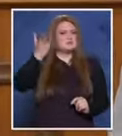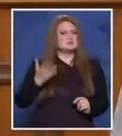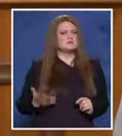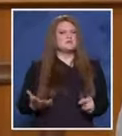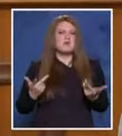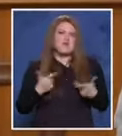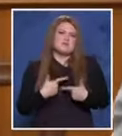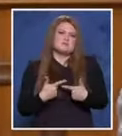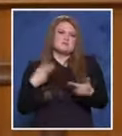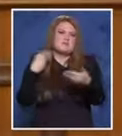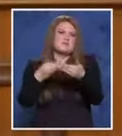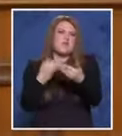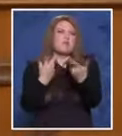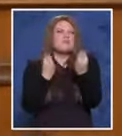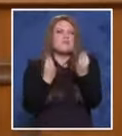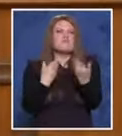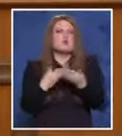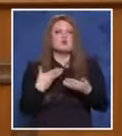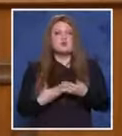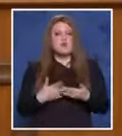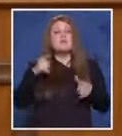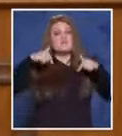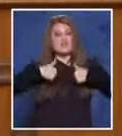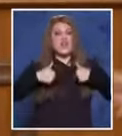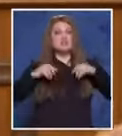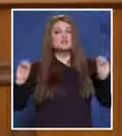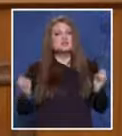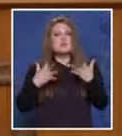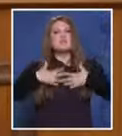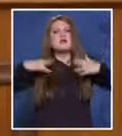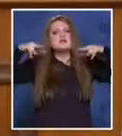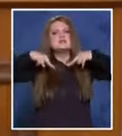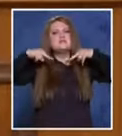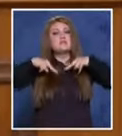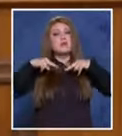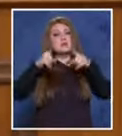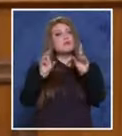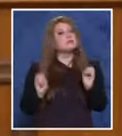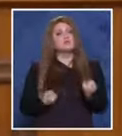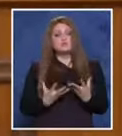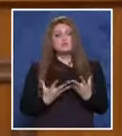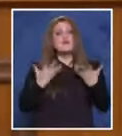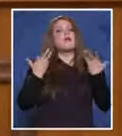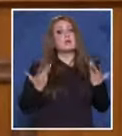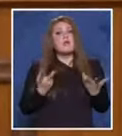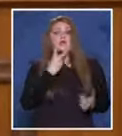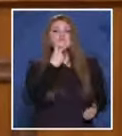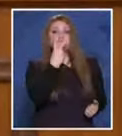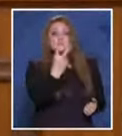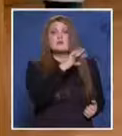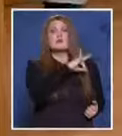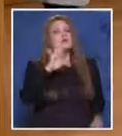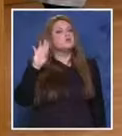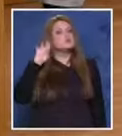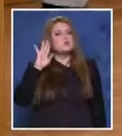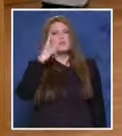Толкова добре се отнесахме с него. Но в нашия случай има и свидетели на инцидента. Нека чуем и видим